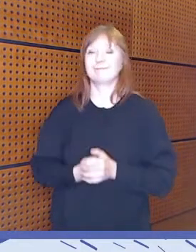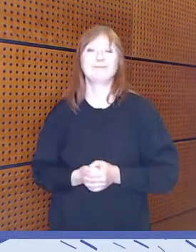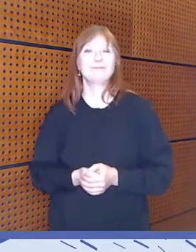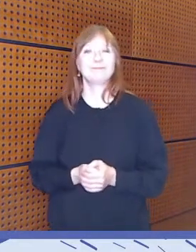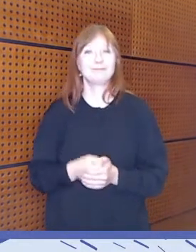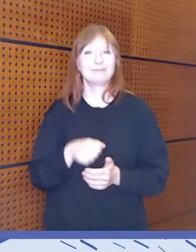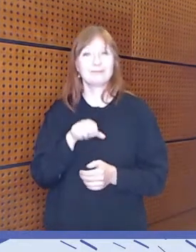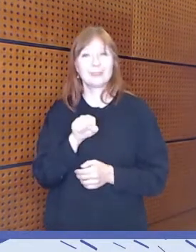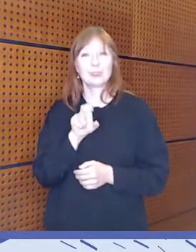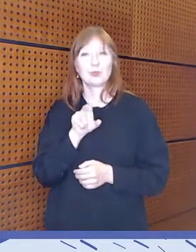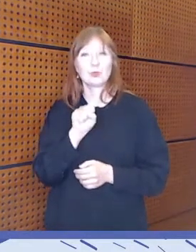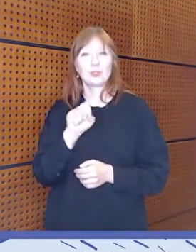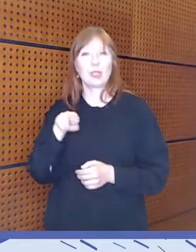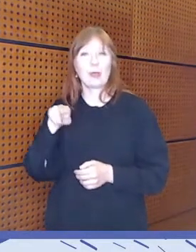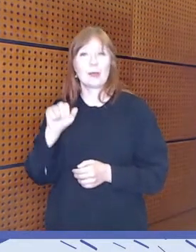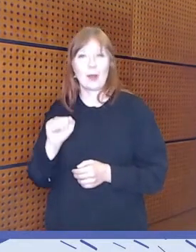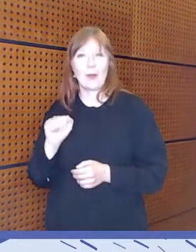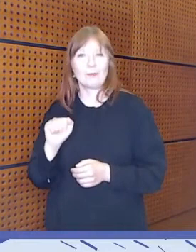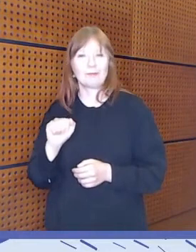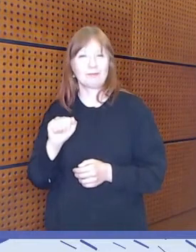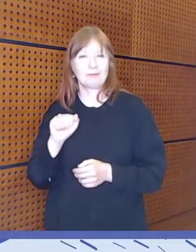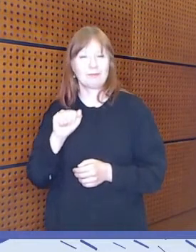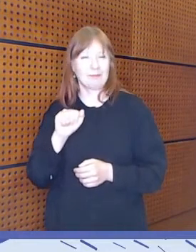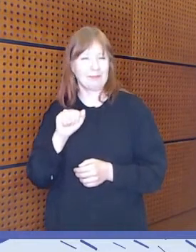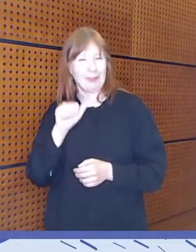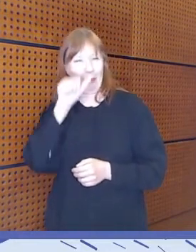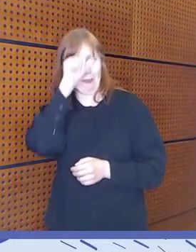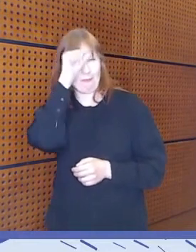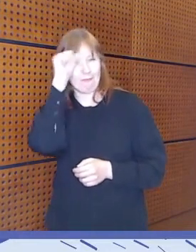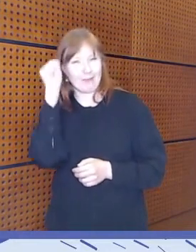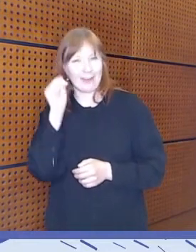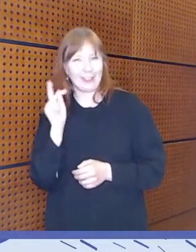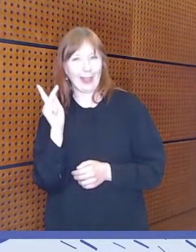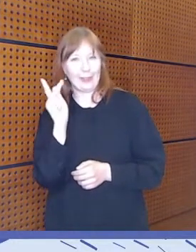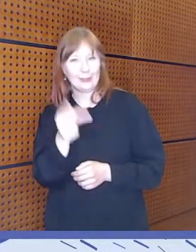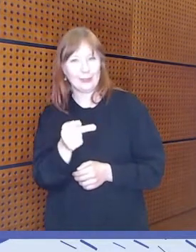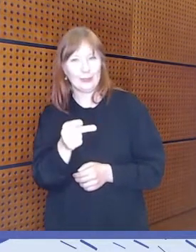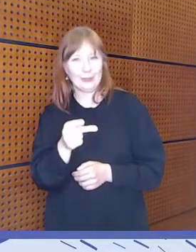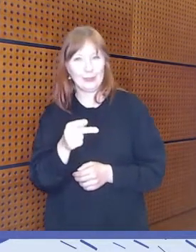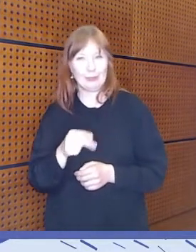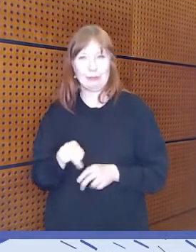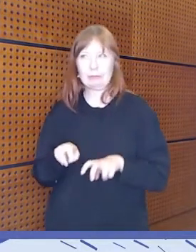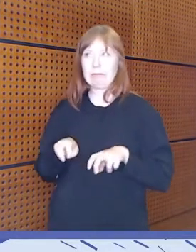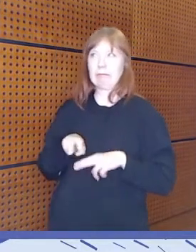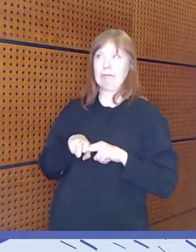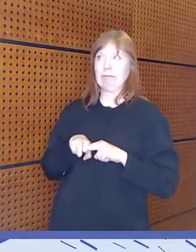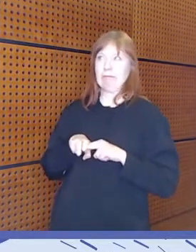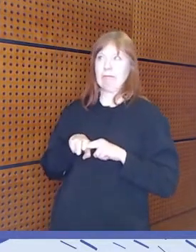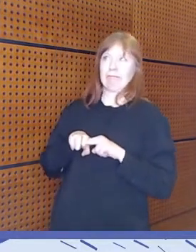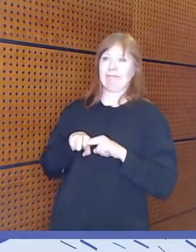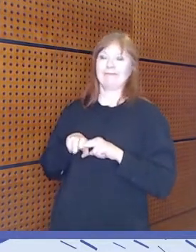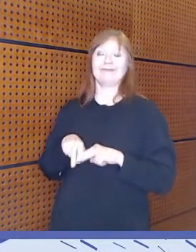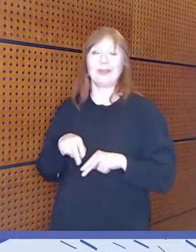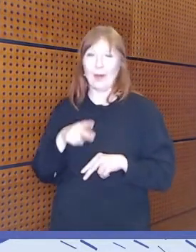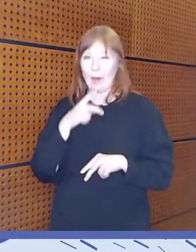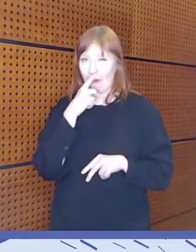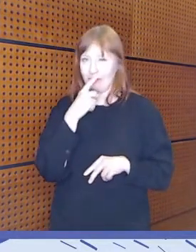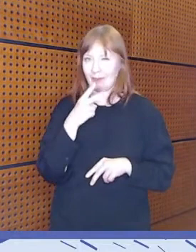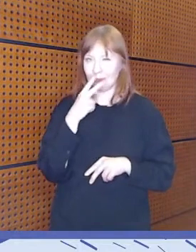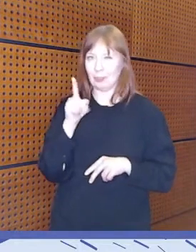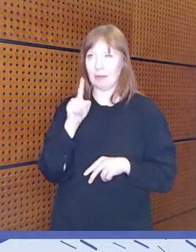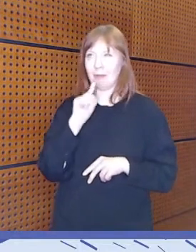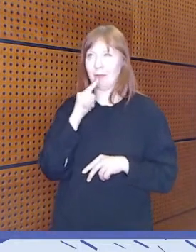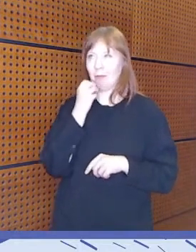Susanna, aloittaa vaikean kysymykseen. Viina penkki. Mitä tältä suusta tulee,